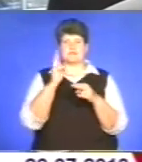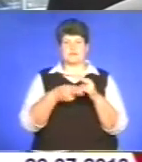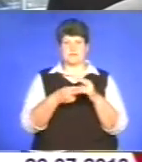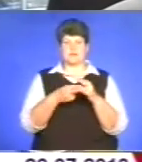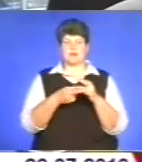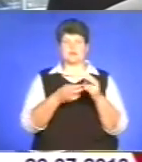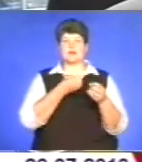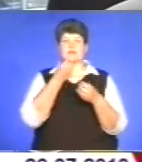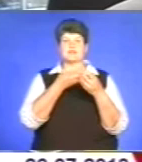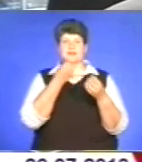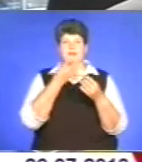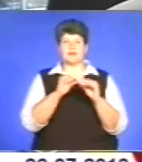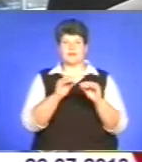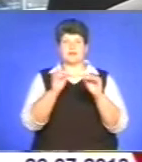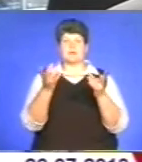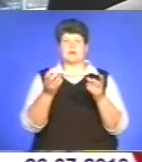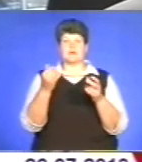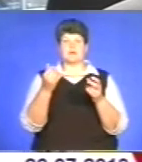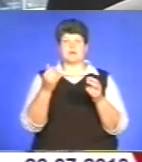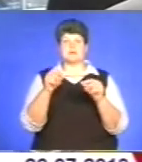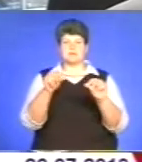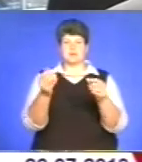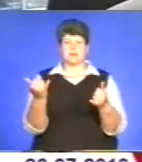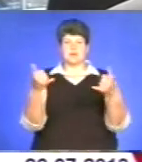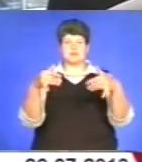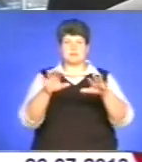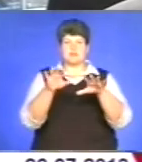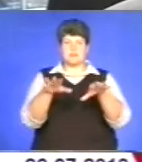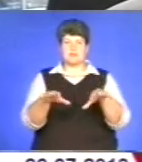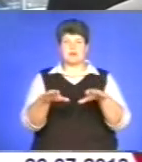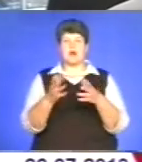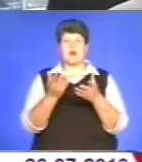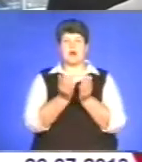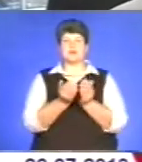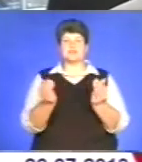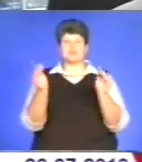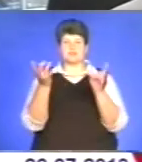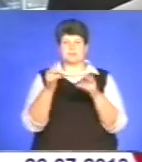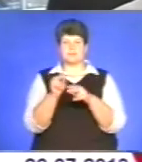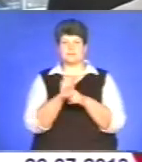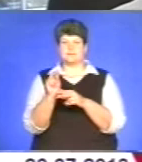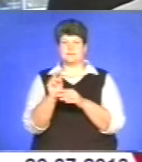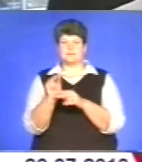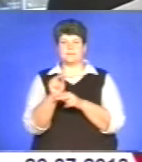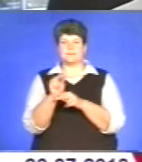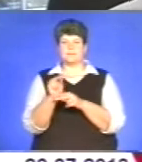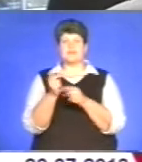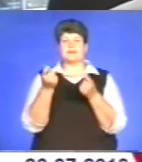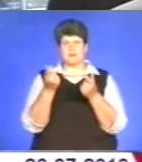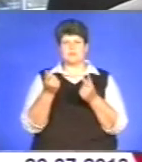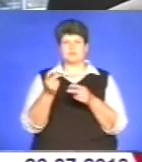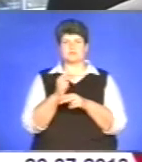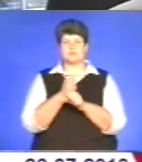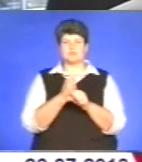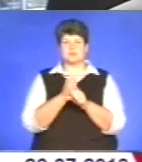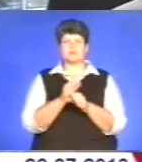підсипати з грунтом, чорноземом, а саму чашу облицювати. Облицювання роботи ще займуть трошки часу. Але вже,